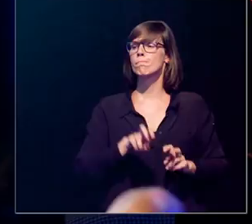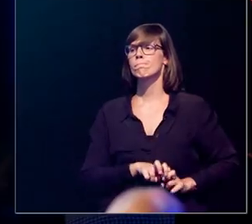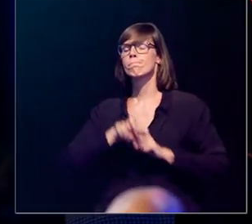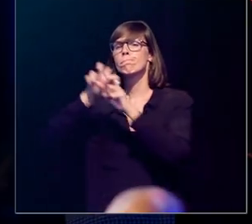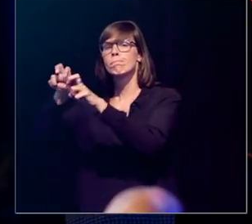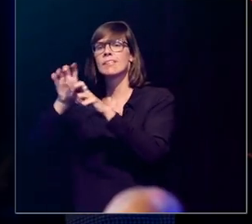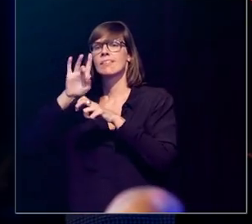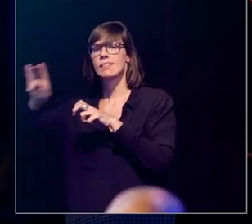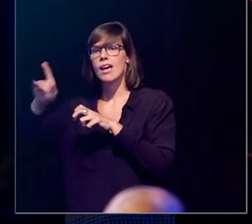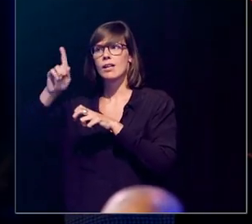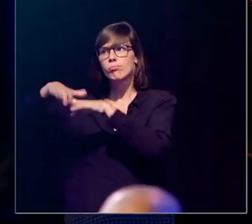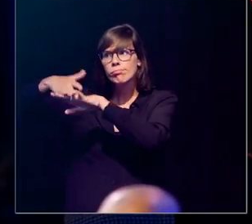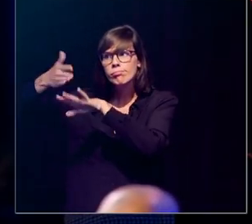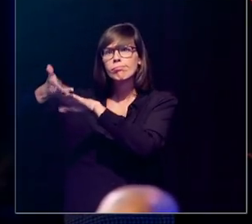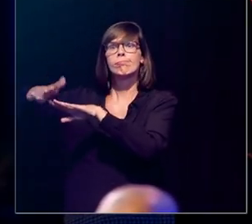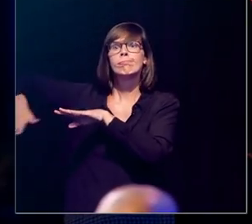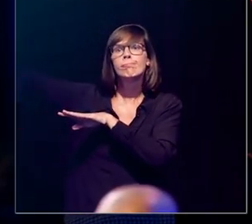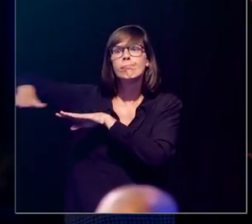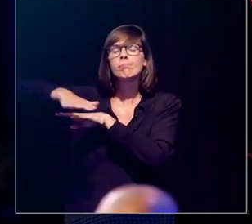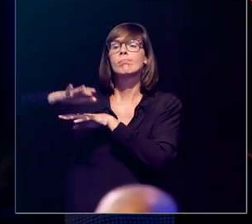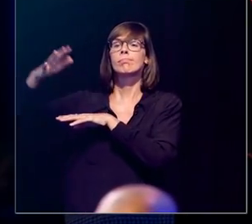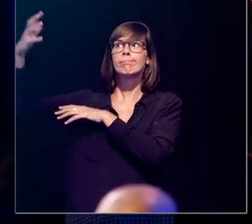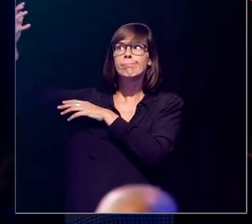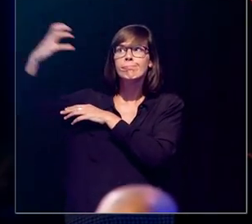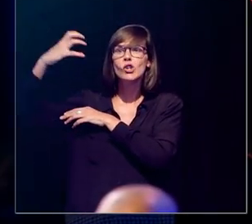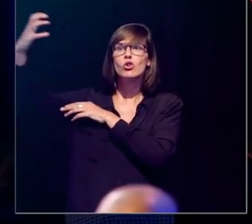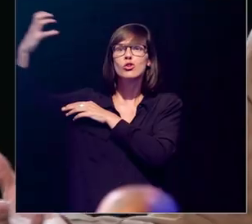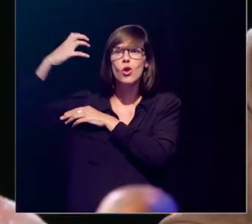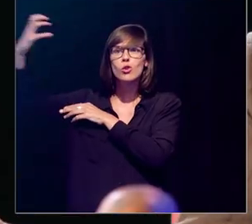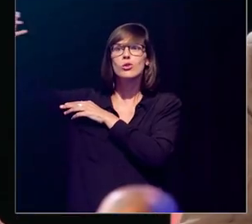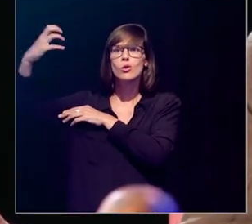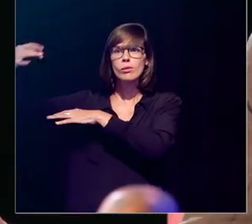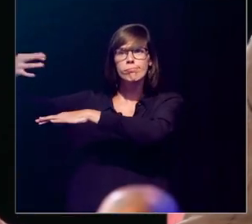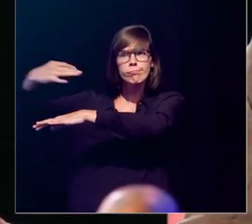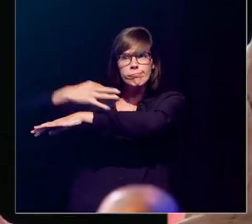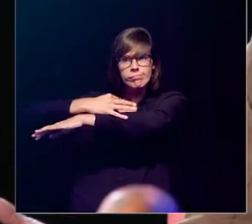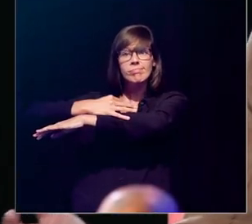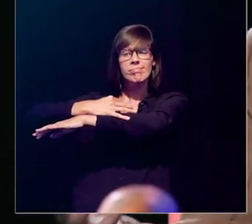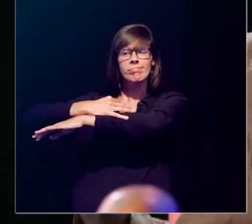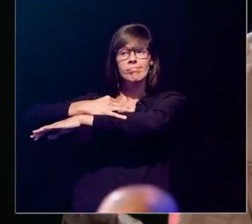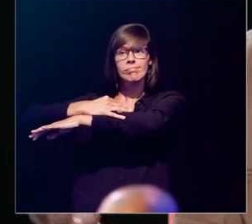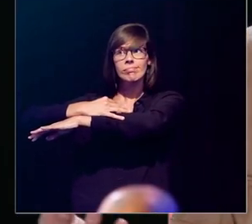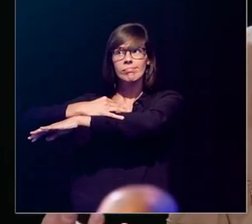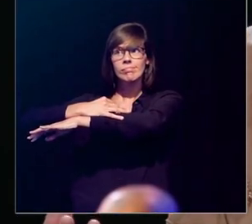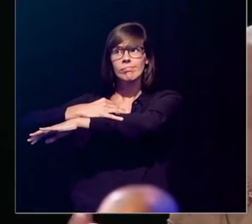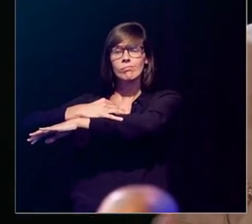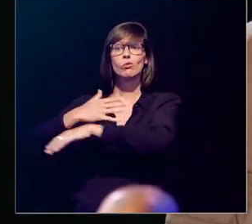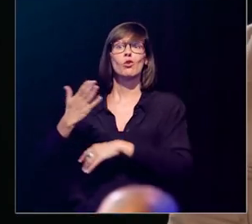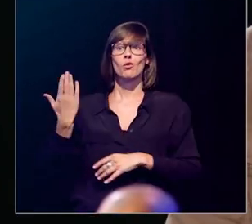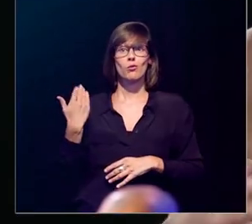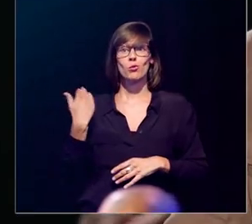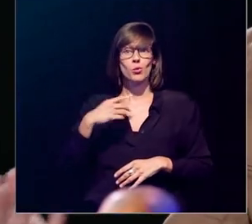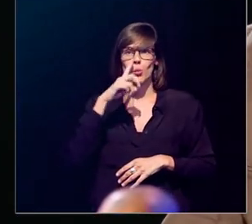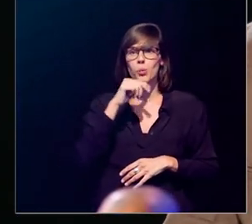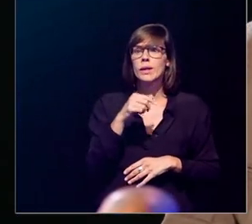sanatoria gestuurd werden. En die daar blootgesteld werden aan zonlicht. Dat was voordat ze wisten dat